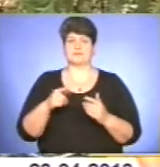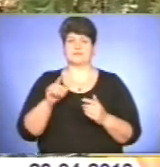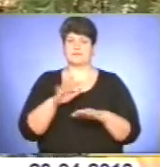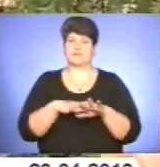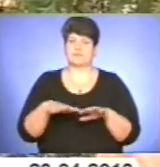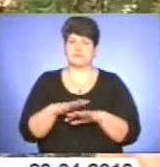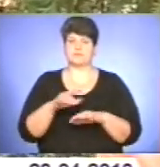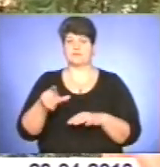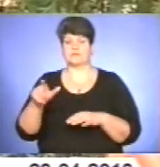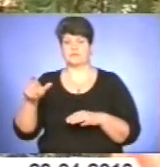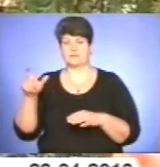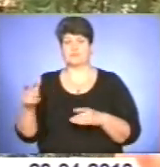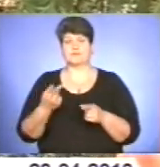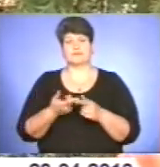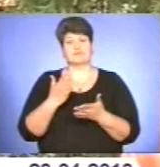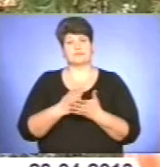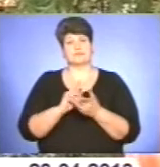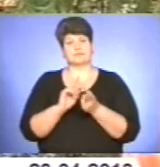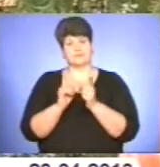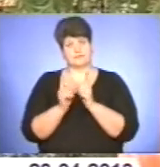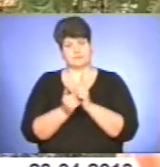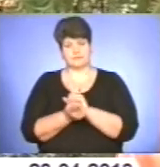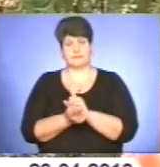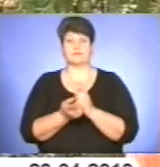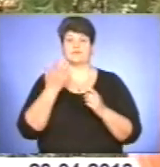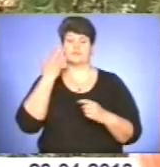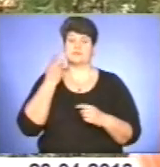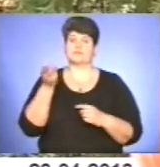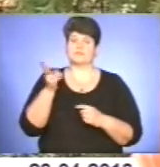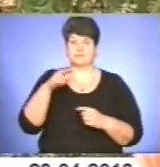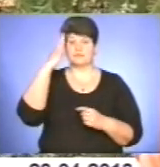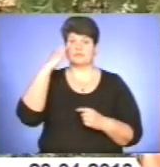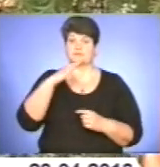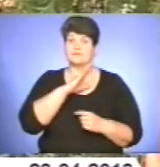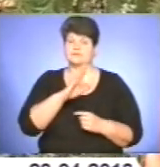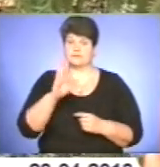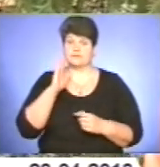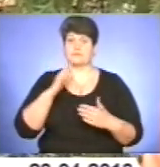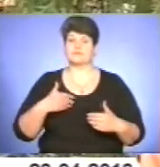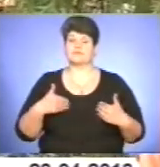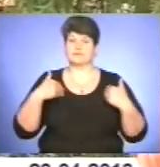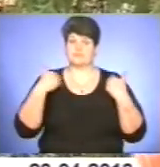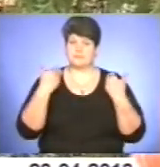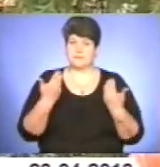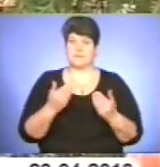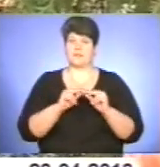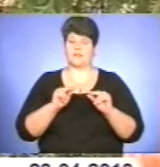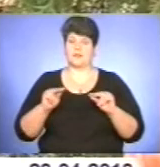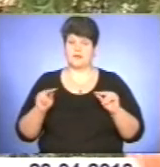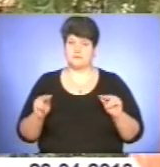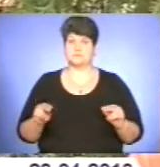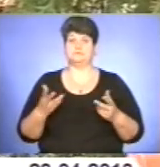досить радикально міняється. Коли приходять батьки, коли звертаються, коли приходять педагоги, коли просто,